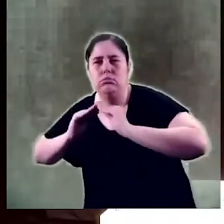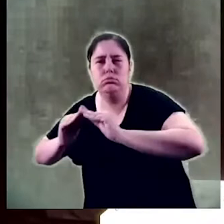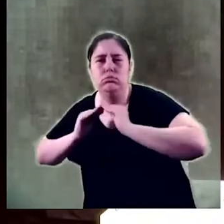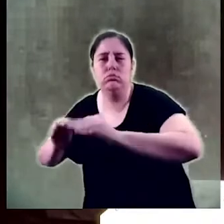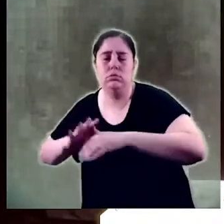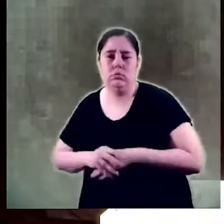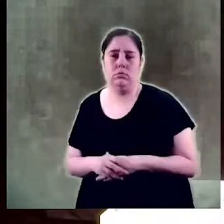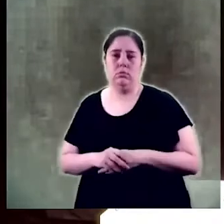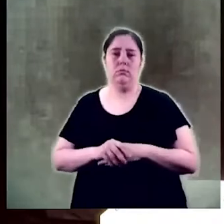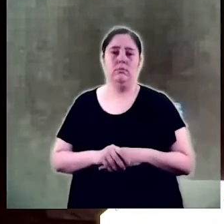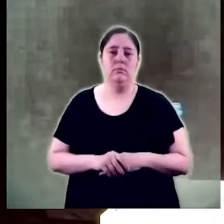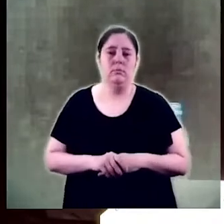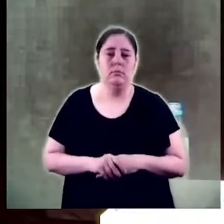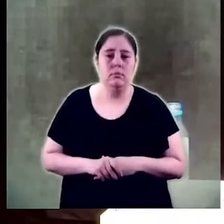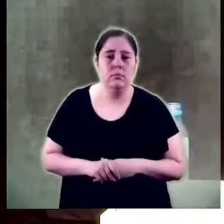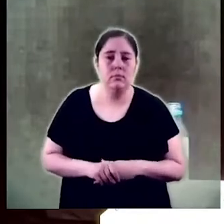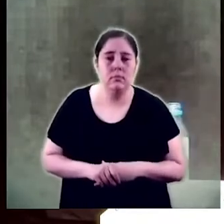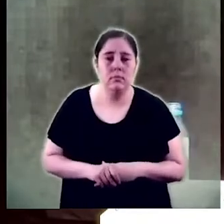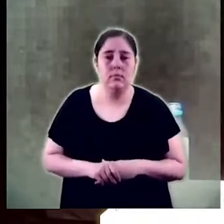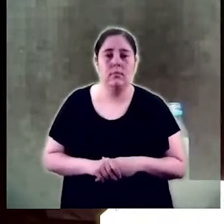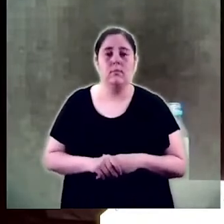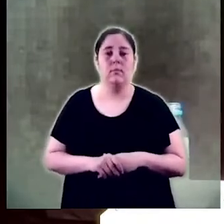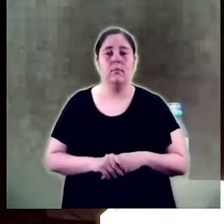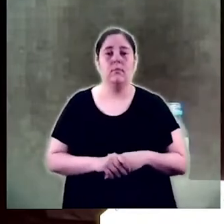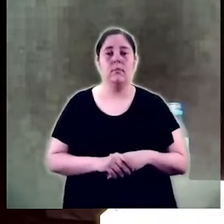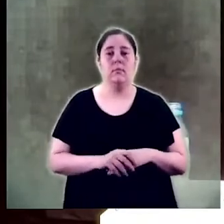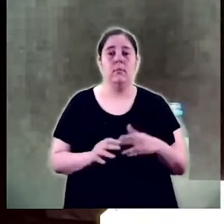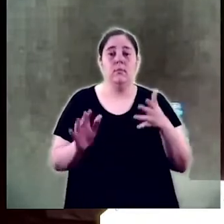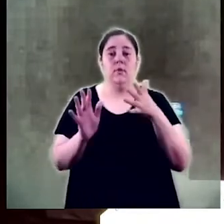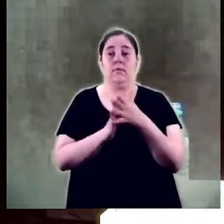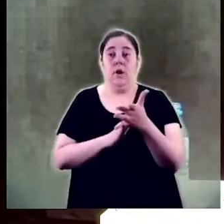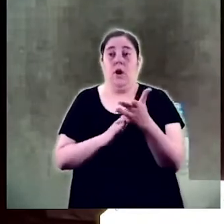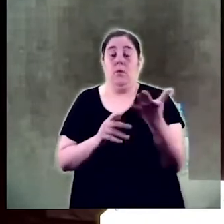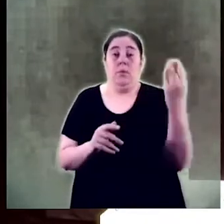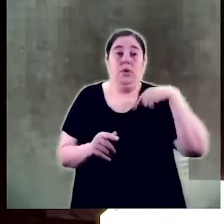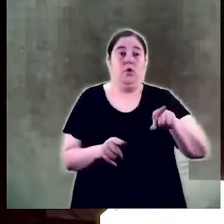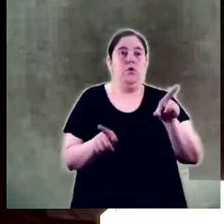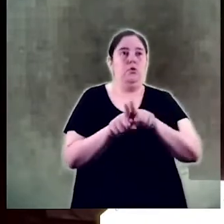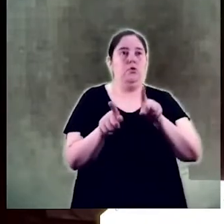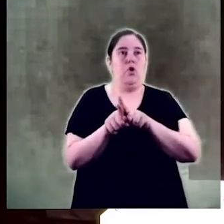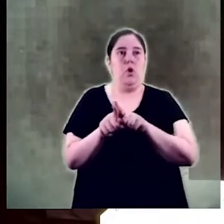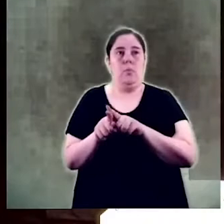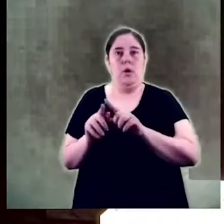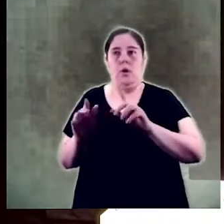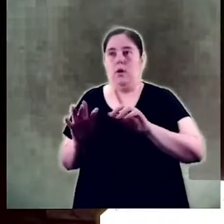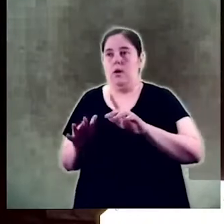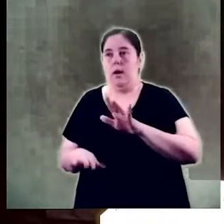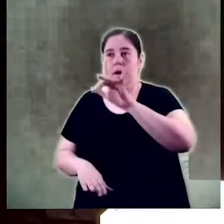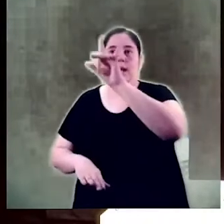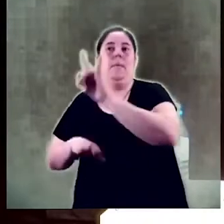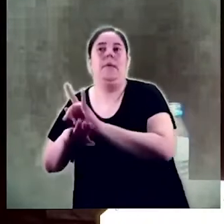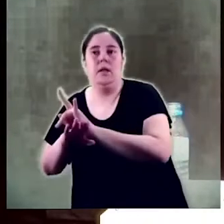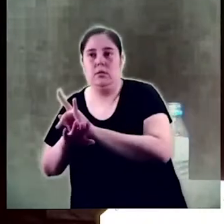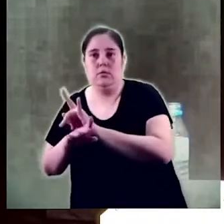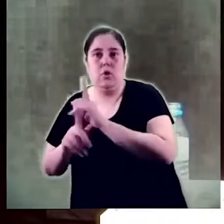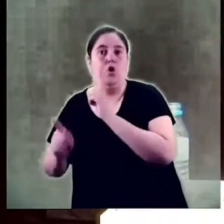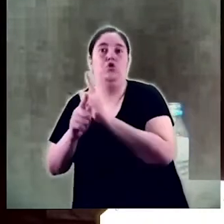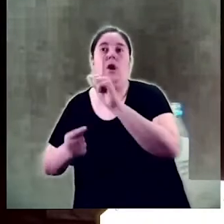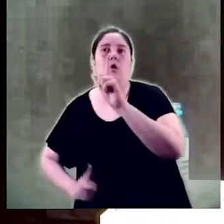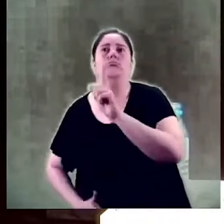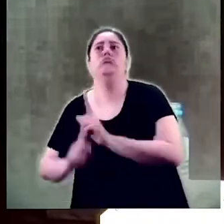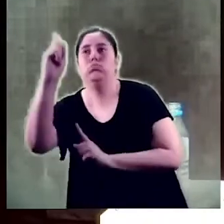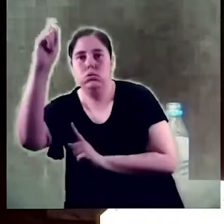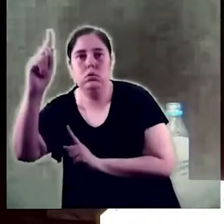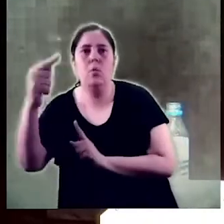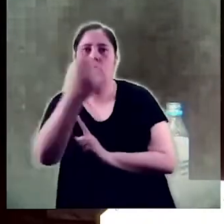col·loquialisme de l'argot docent, però la tasca té l'afegitor feixuc d'anar contra la llei de la gravetat com a mínim. L'activisme acadèmic